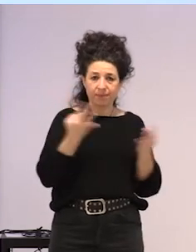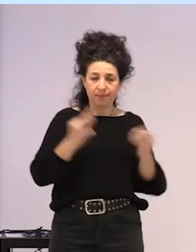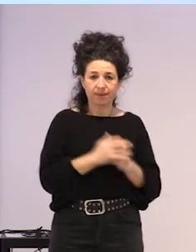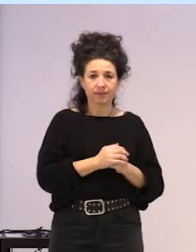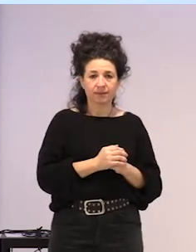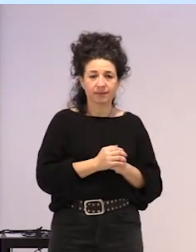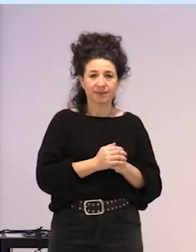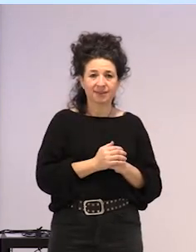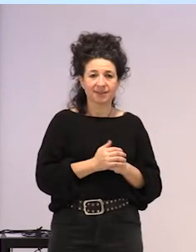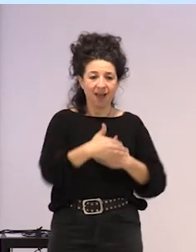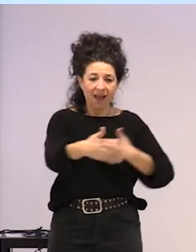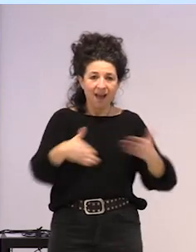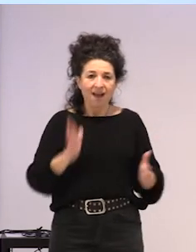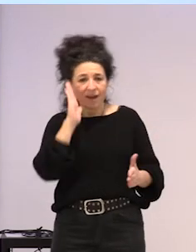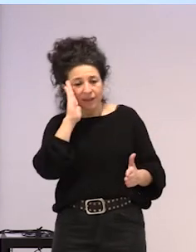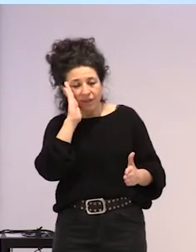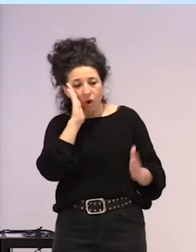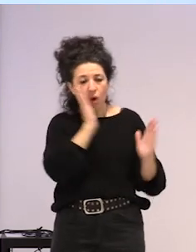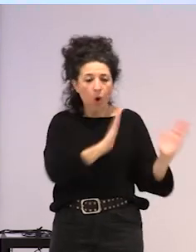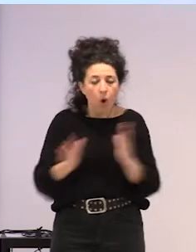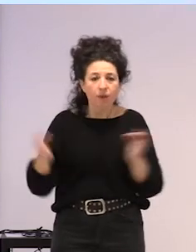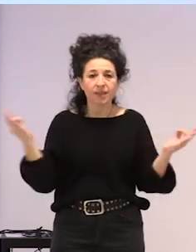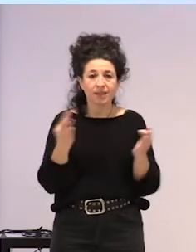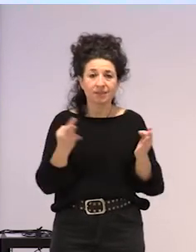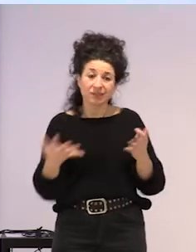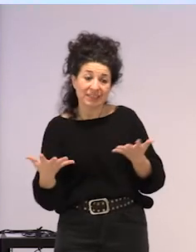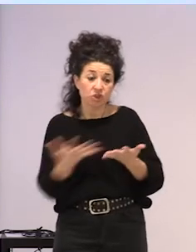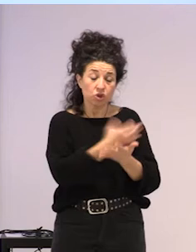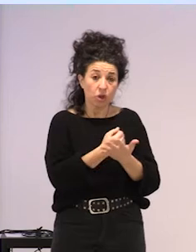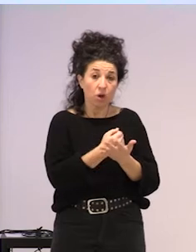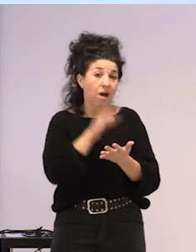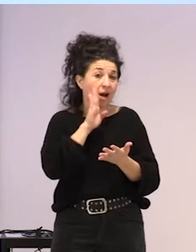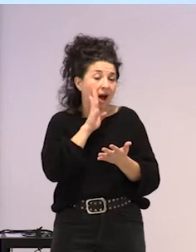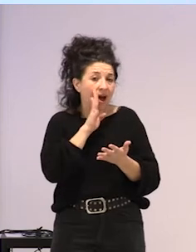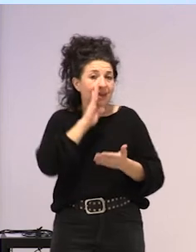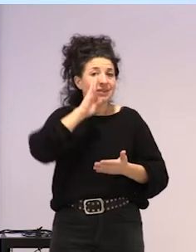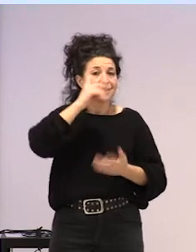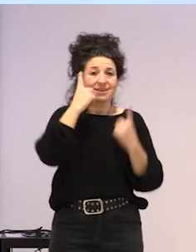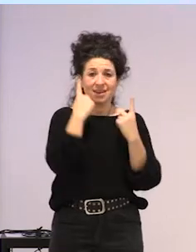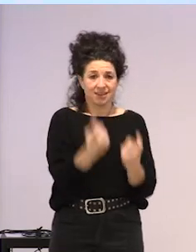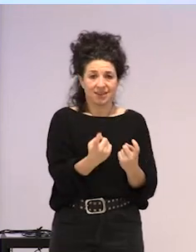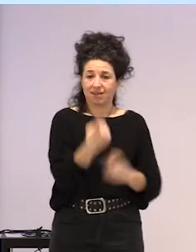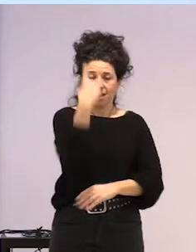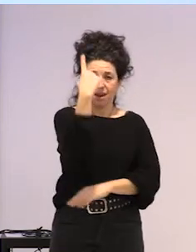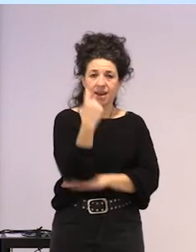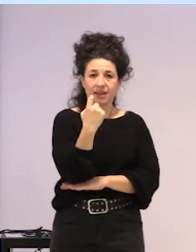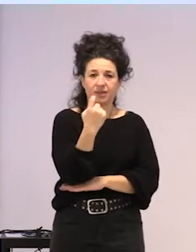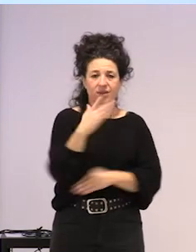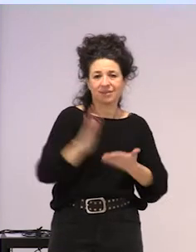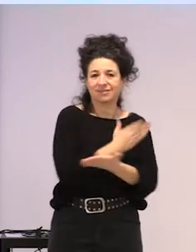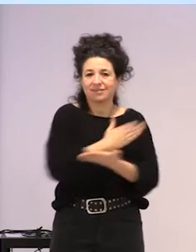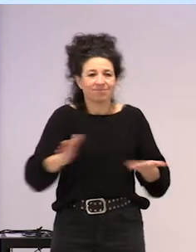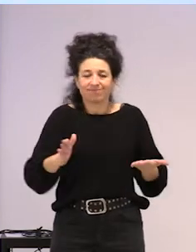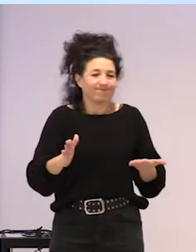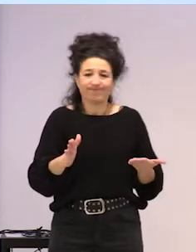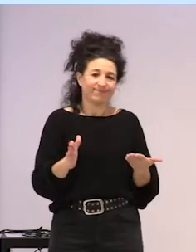gela txukun mantendu behar dugu, ez? eta guzti hori beharrezkoa da, ez? orduan, berak esaten du, ez daukala zentzurik biha banatzea, ez? eta askotan,